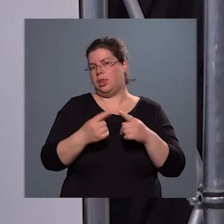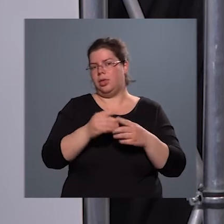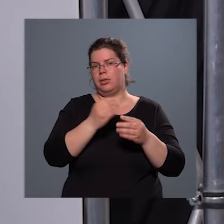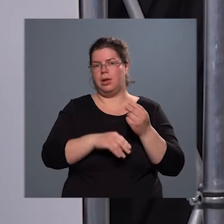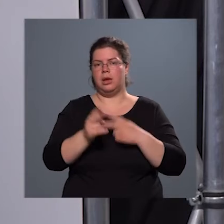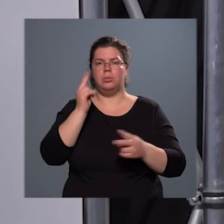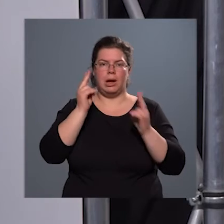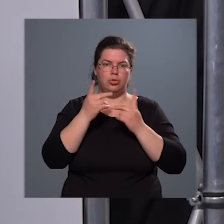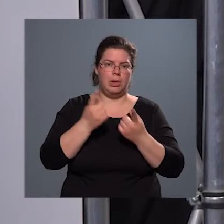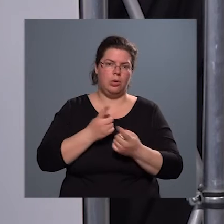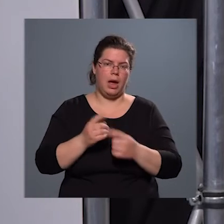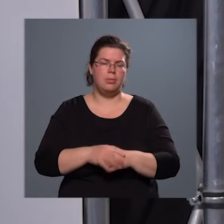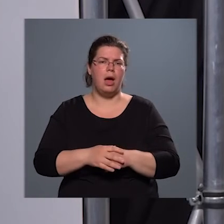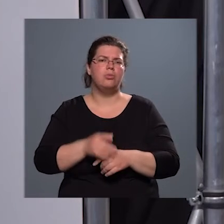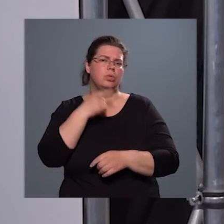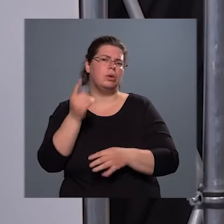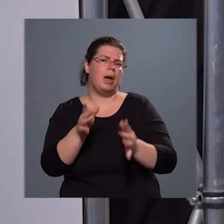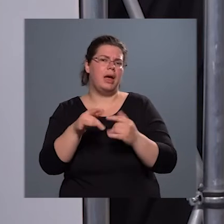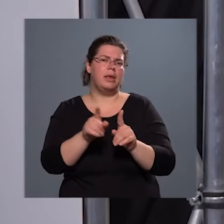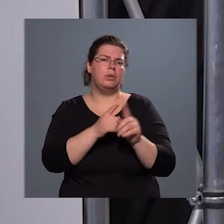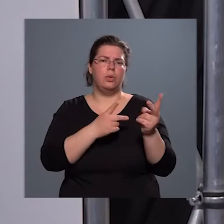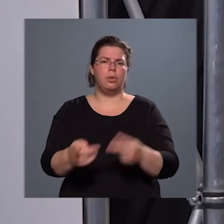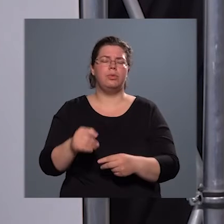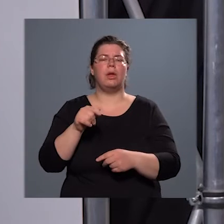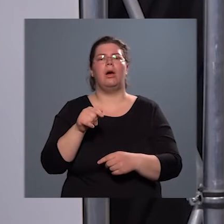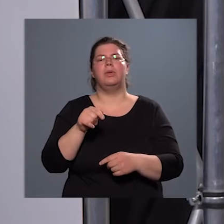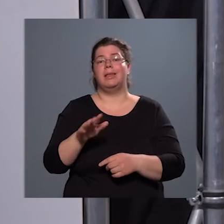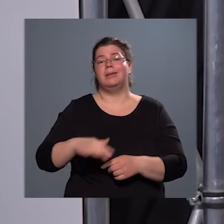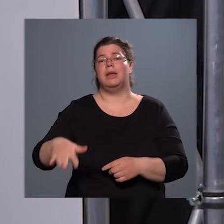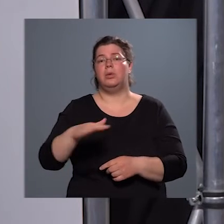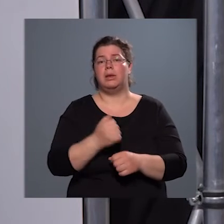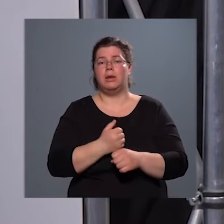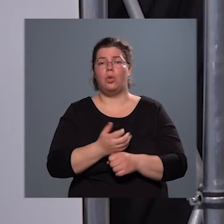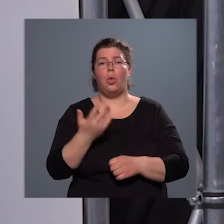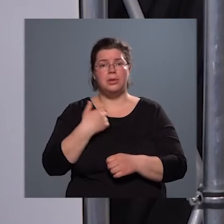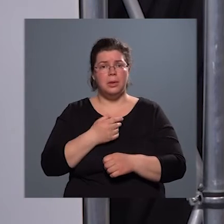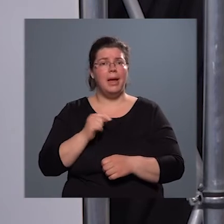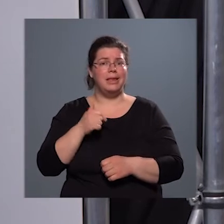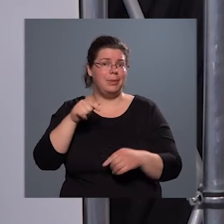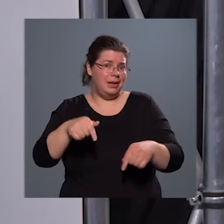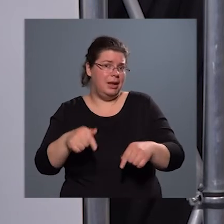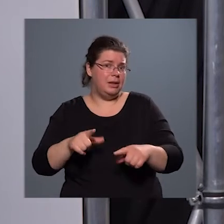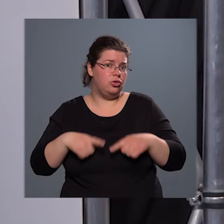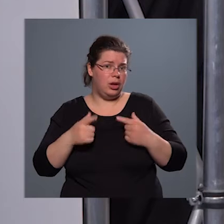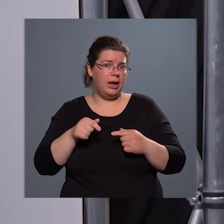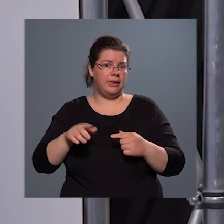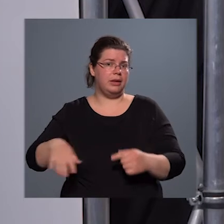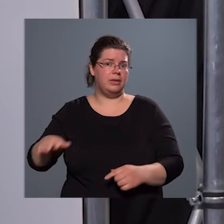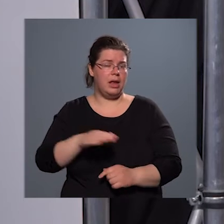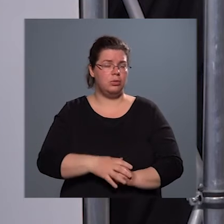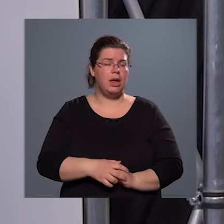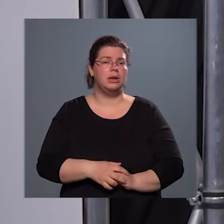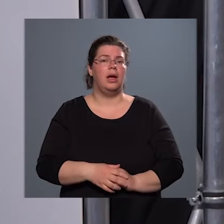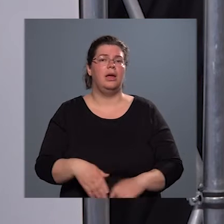megismerjük egymást. A helyzet úgy hozta, hogy ezen a területen dolgoztam, és egyébként itt is élek ezen a területen,